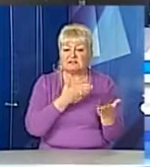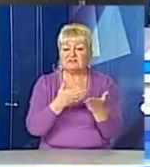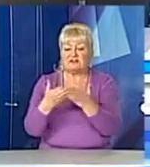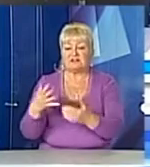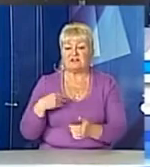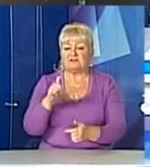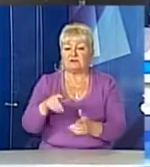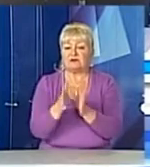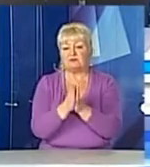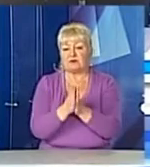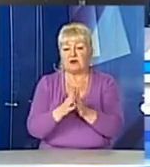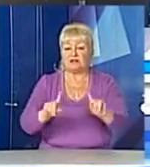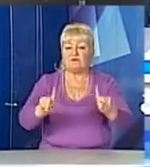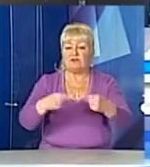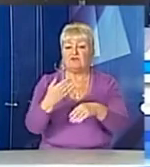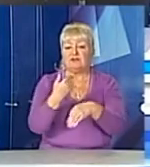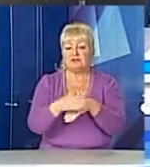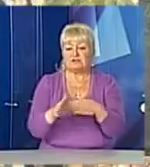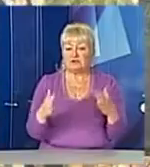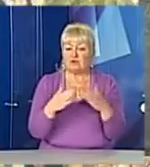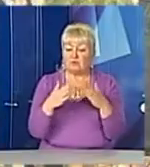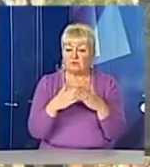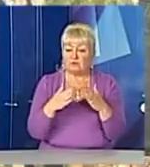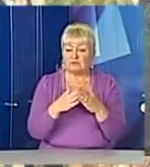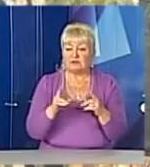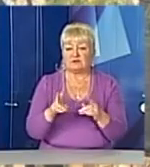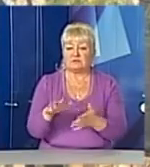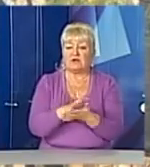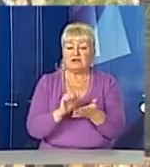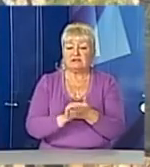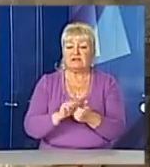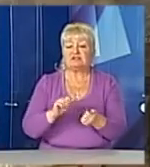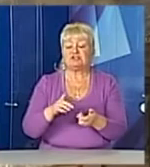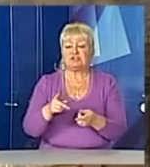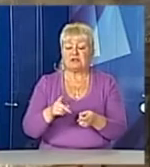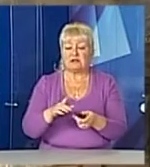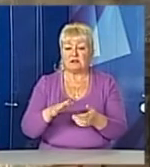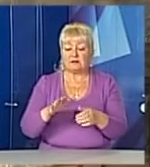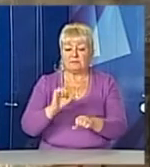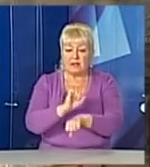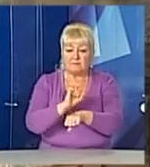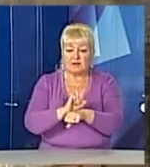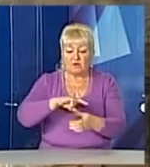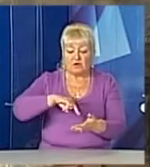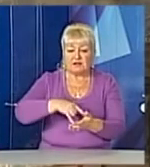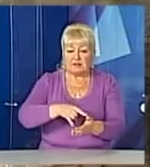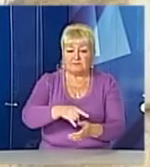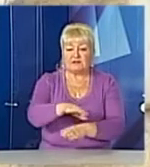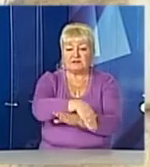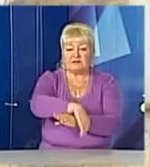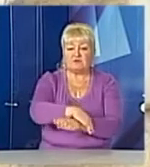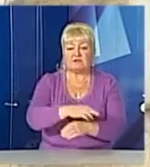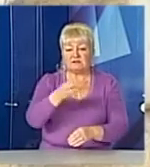проханням відновити частини будинків. Руки знищили балконні плити та консолі на двох будівлях на вулиці Академіка